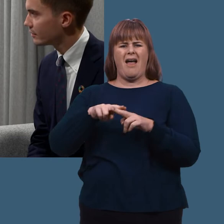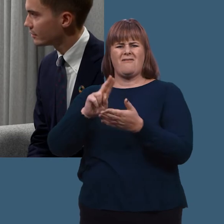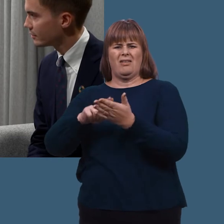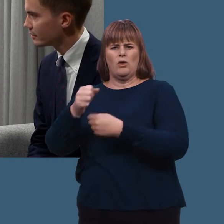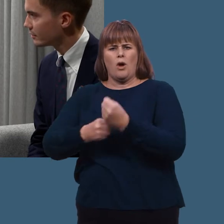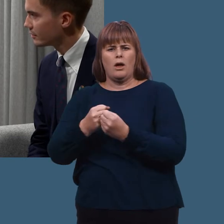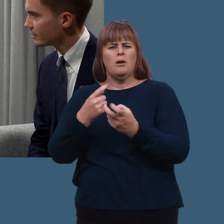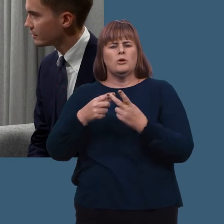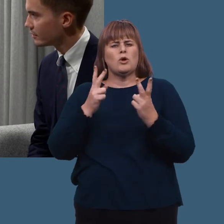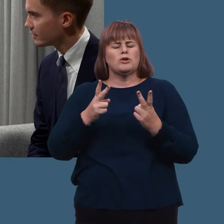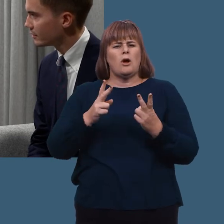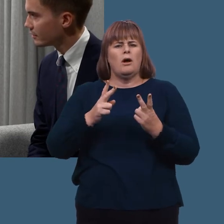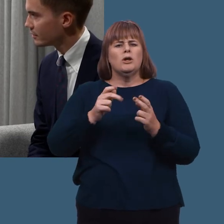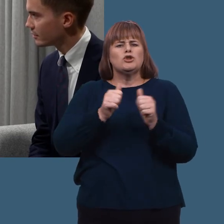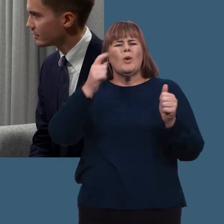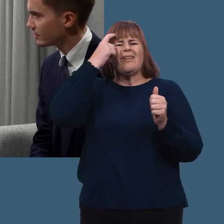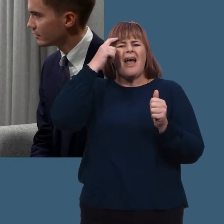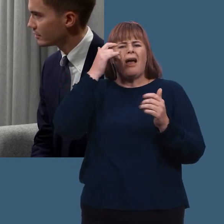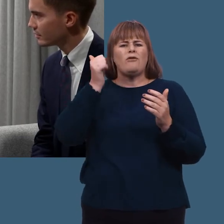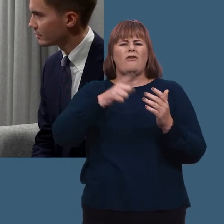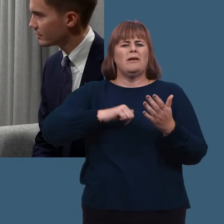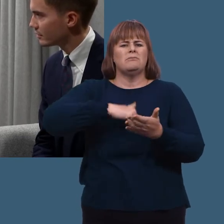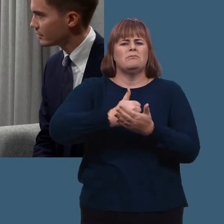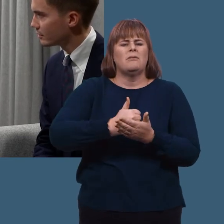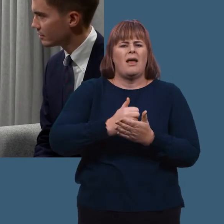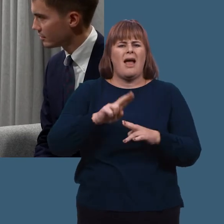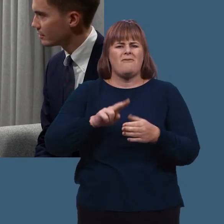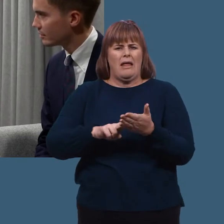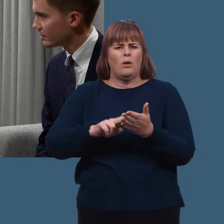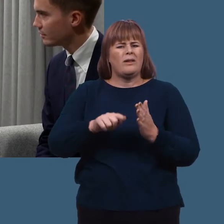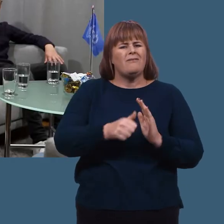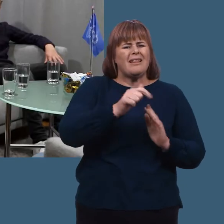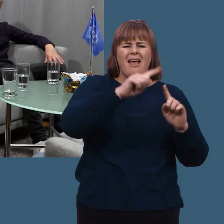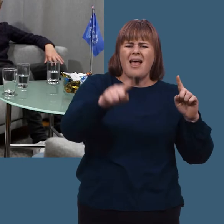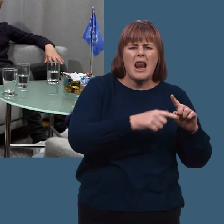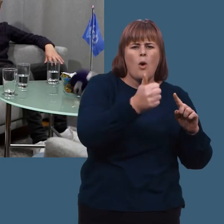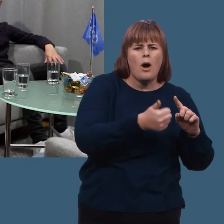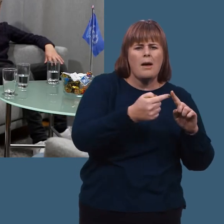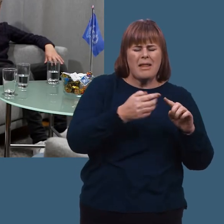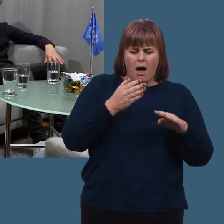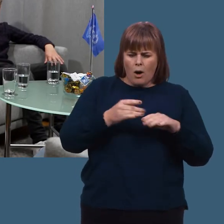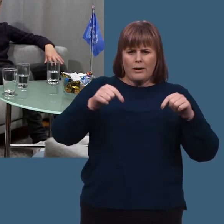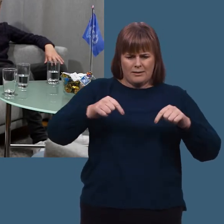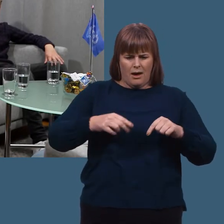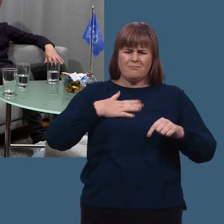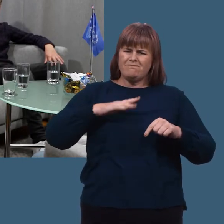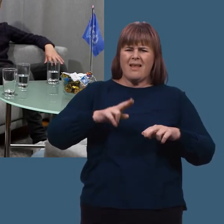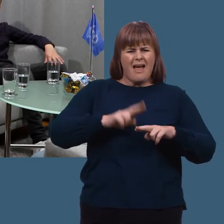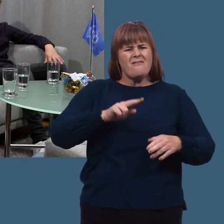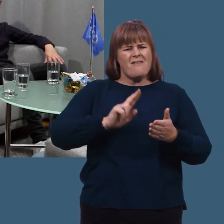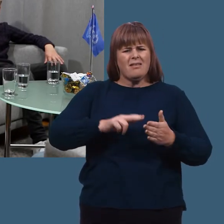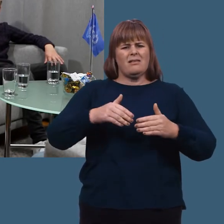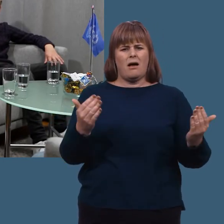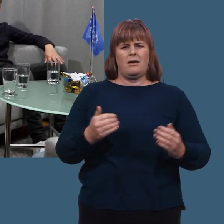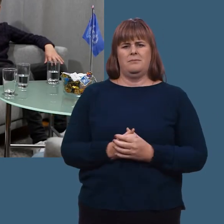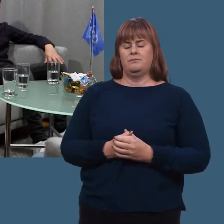store ideene. Hvorfor fikk vi FN? Og jeg mener jo det er viktig 365 dager i året, men den ene dagen er da FNs egen dag. For